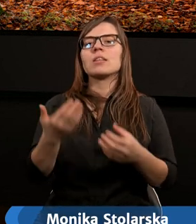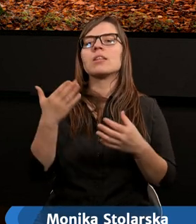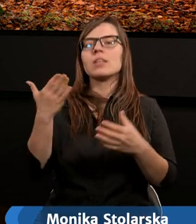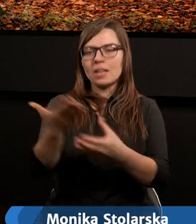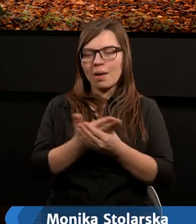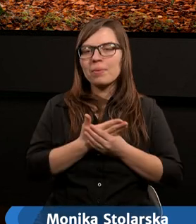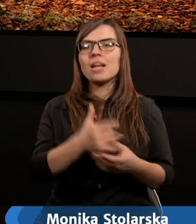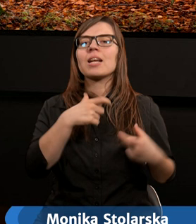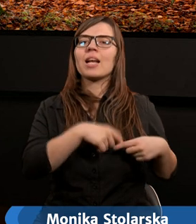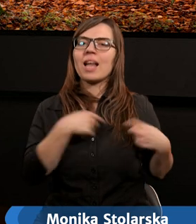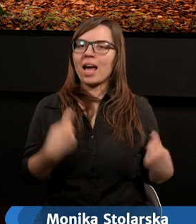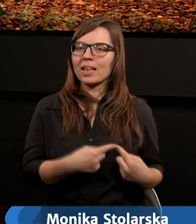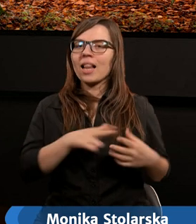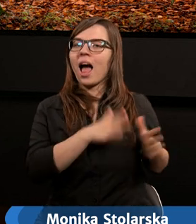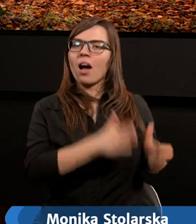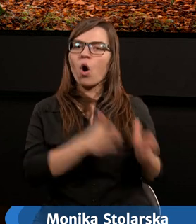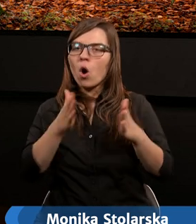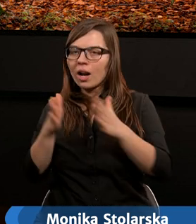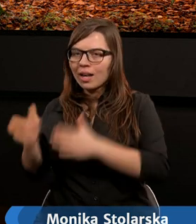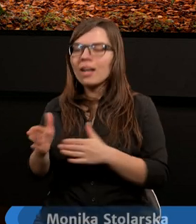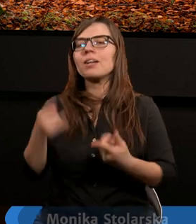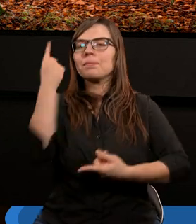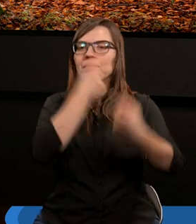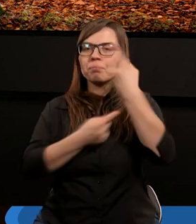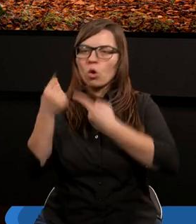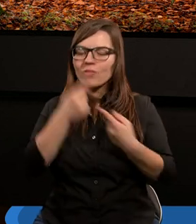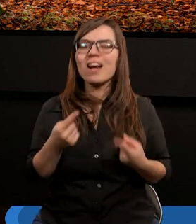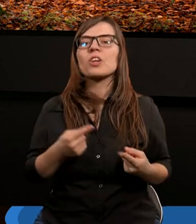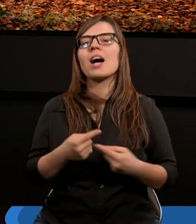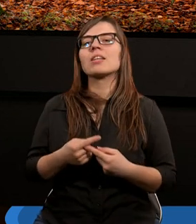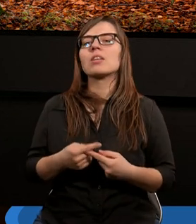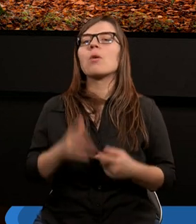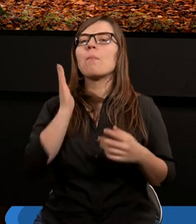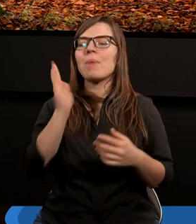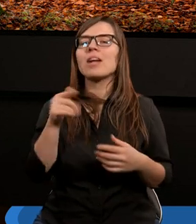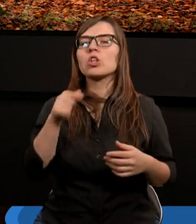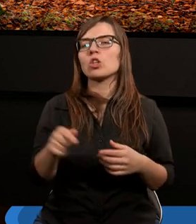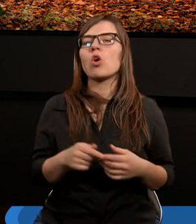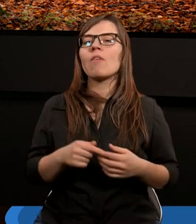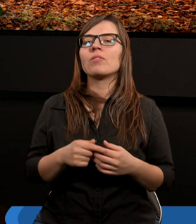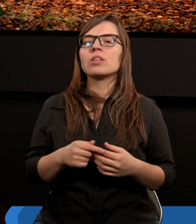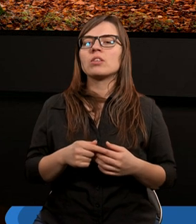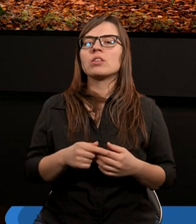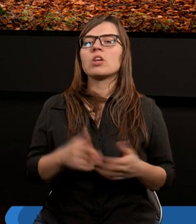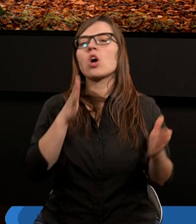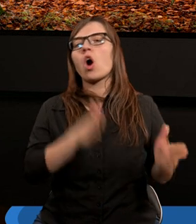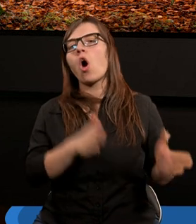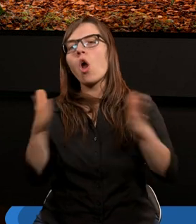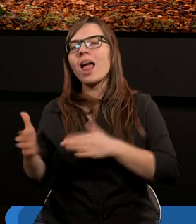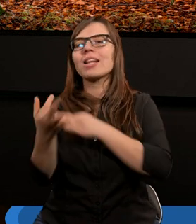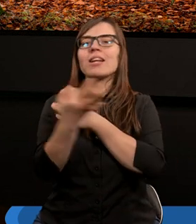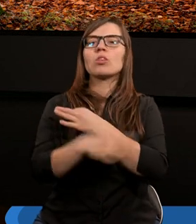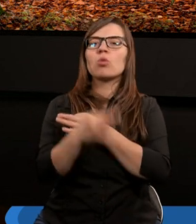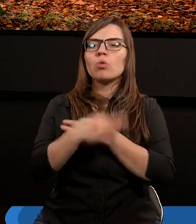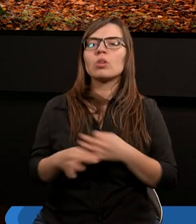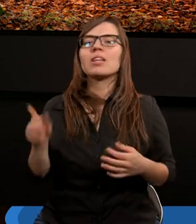Zapraszam serdecznie na kolejne rozważanie. Będzie to kolejne